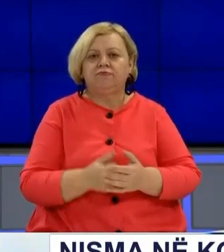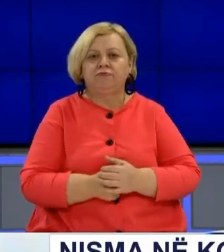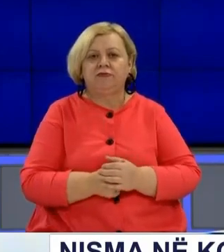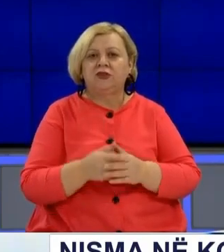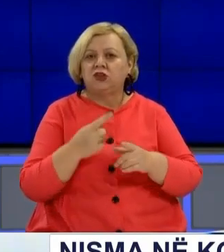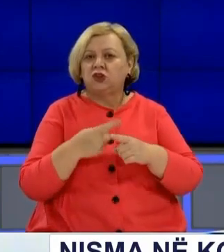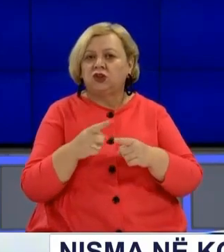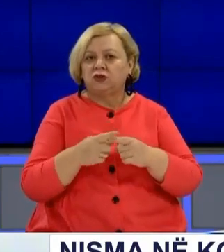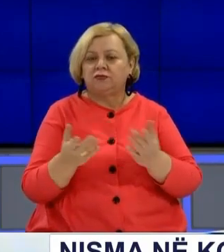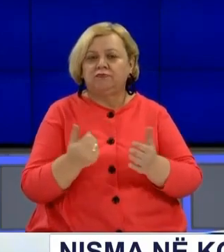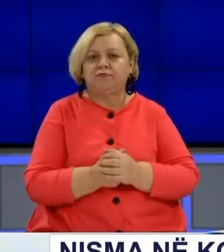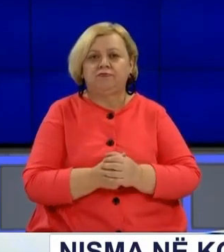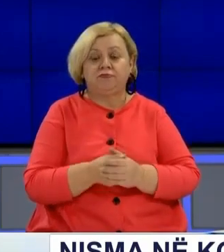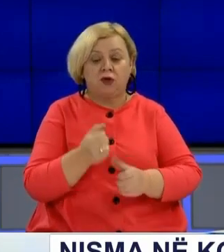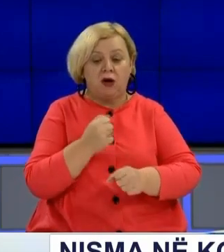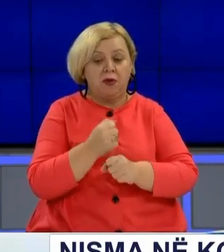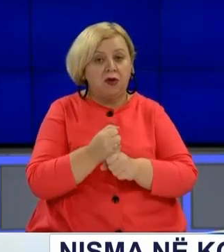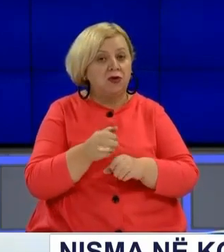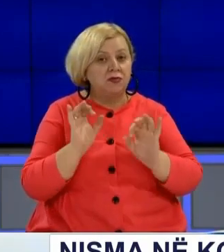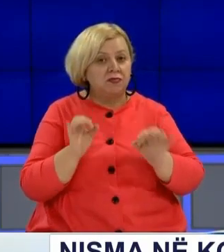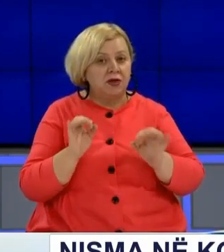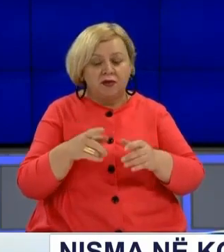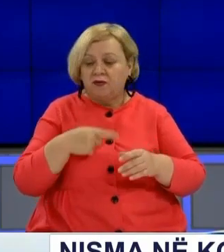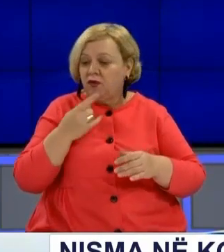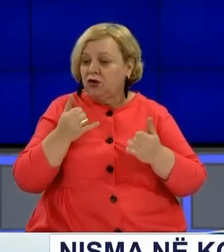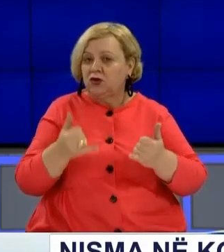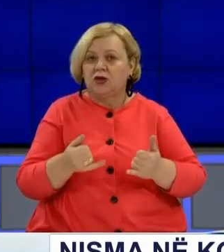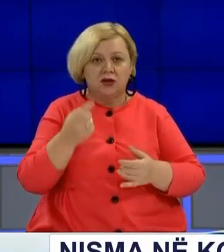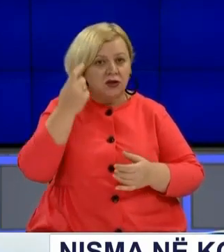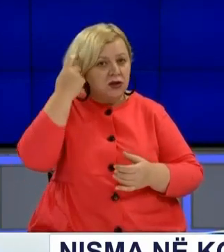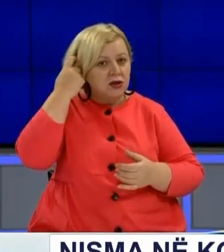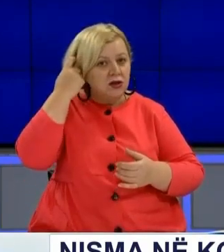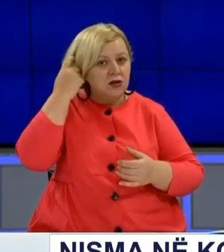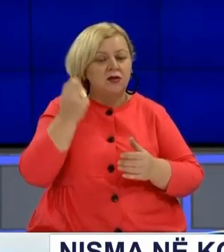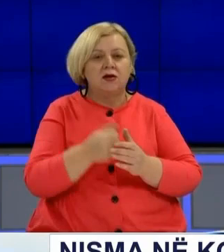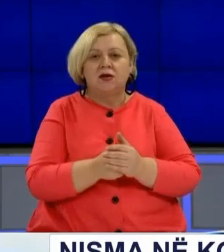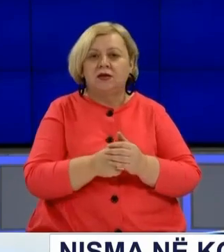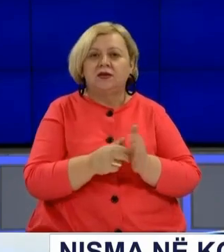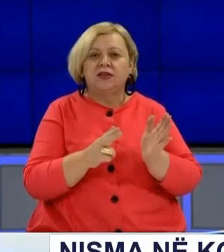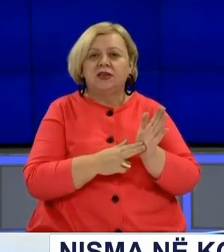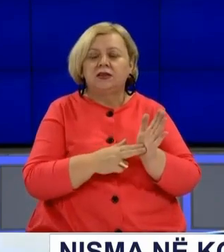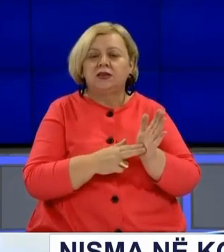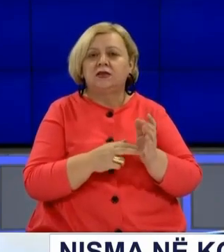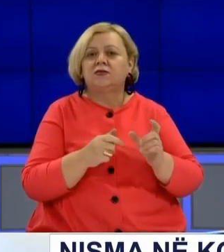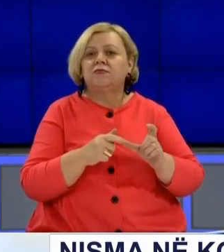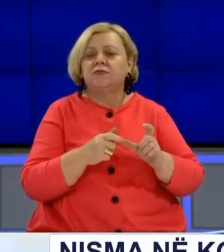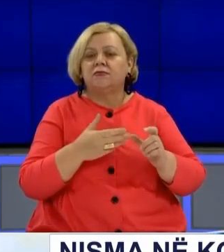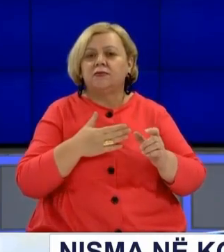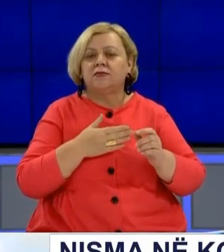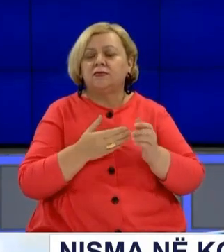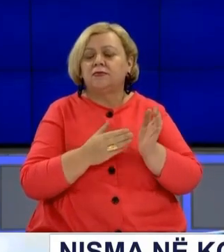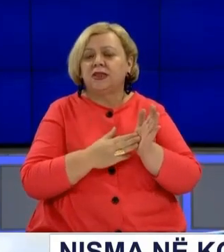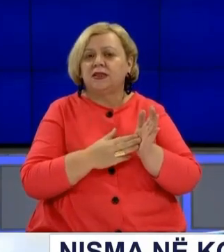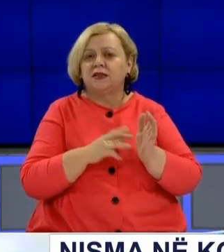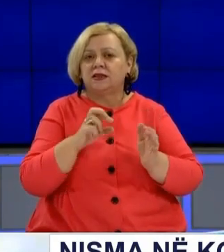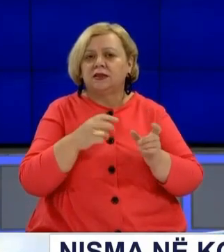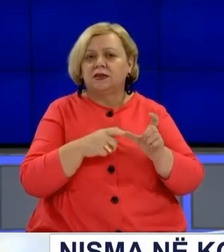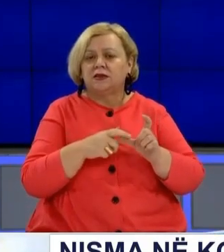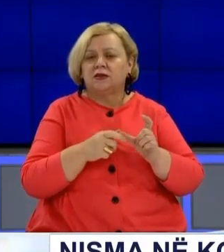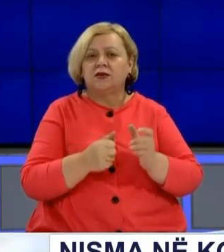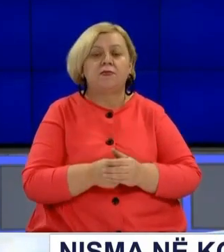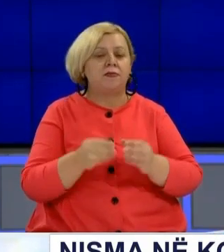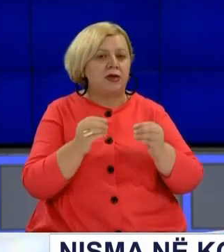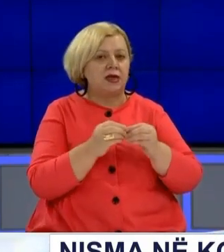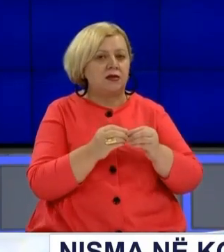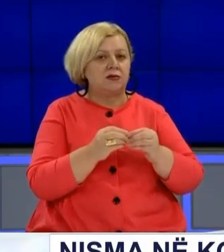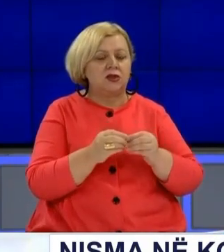qështjes. Por rëtpunës të speciales ka folur sot sekretari për gjithë sheminismën social-demokrate Bilal Sherifi, i cili ka kërkuar